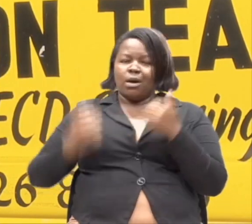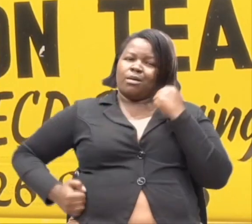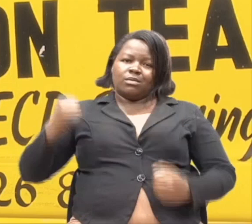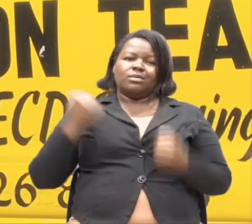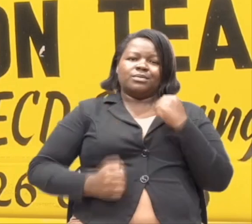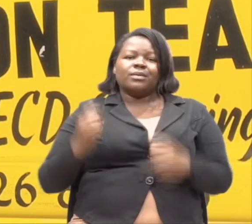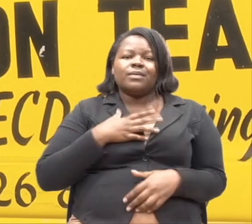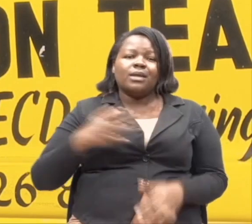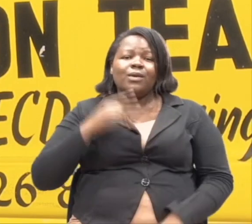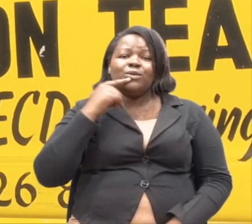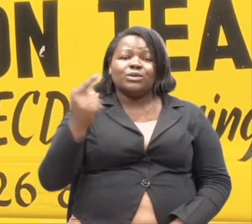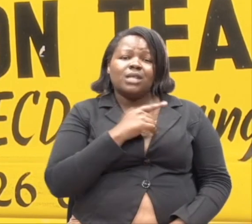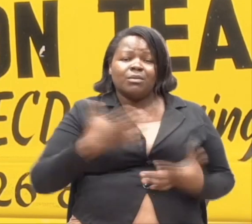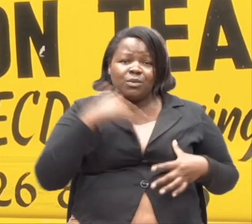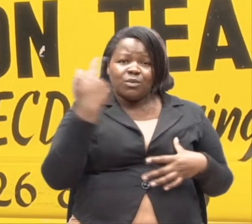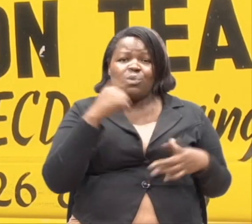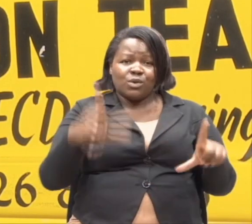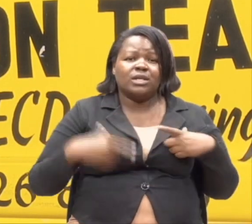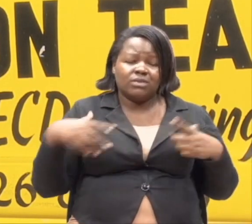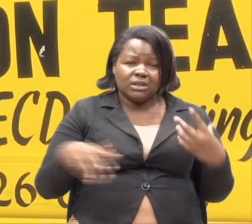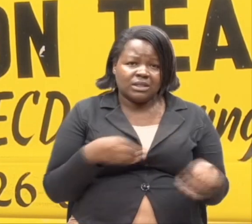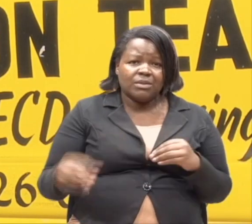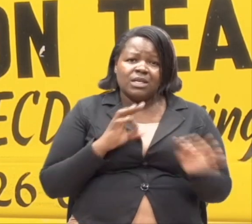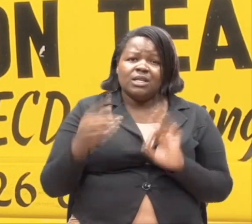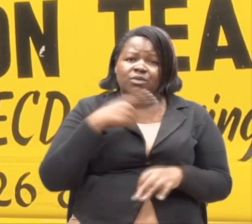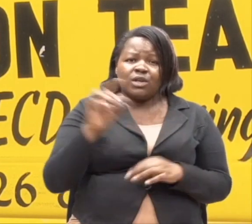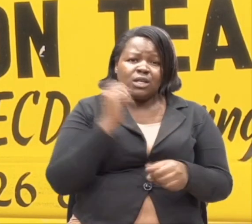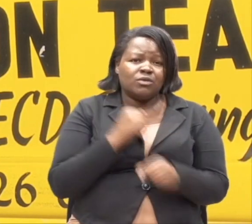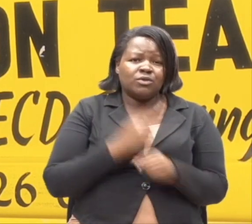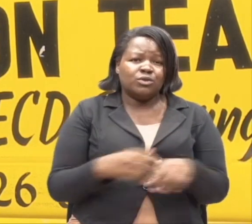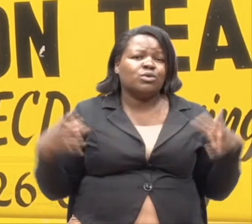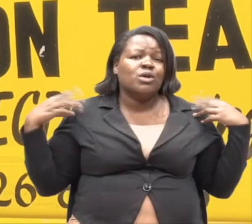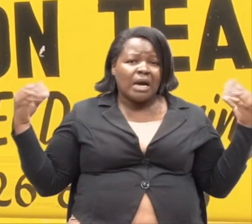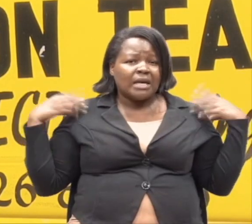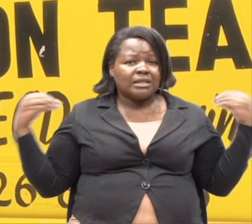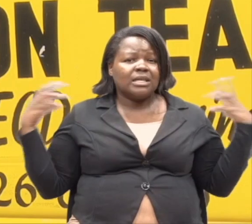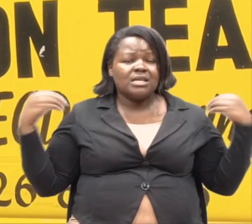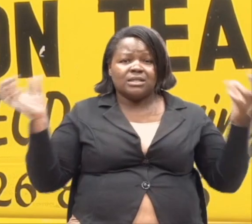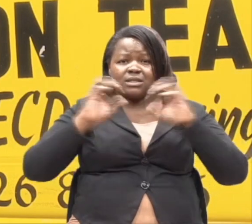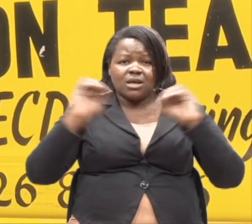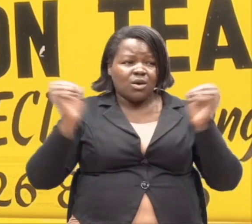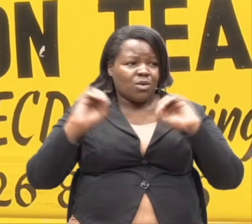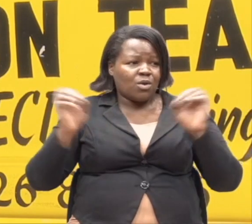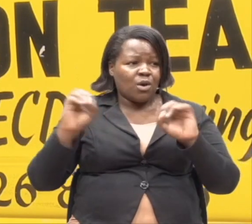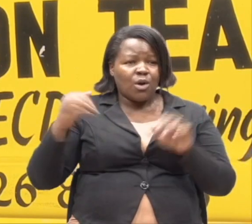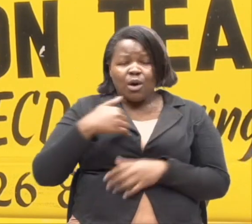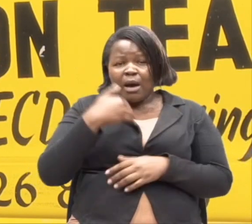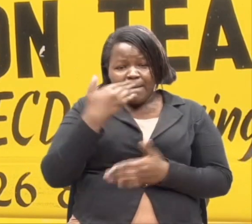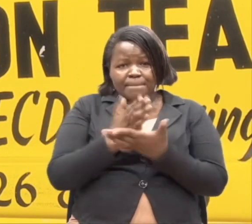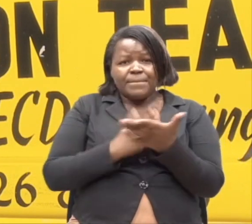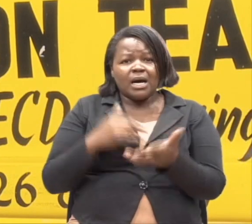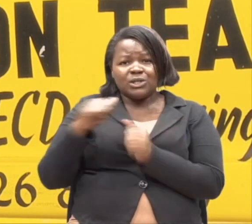nikipewa. Nara wacha niyambia watu wanao ishi na uremavu. Usipofanyisha mwiri wako mazoezi. Pandi hiri haina